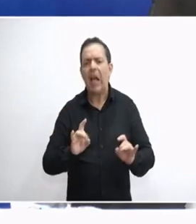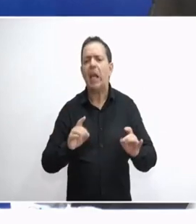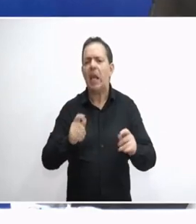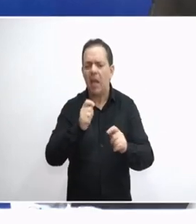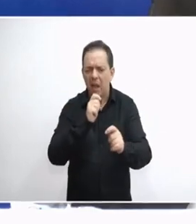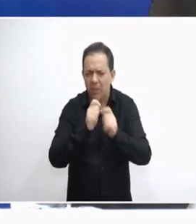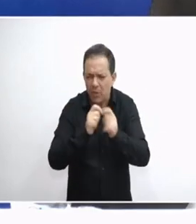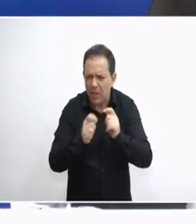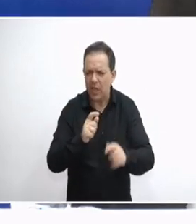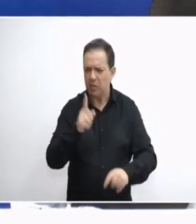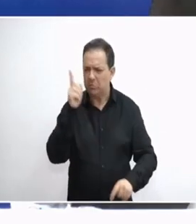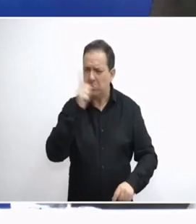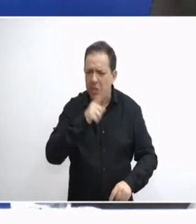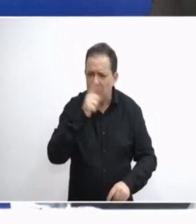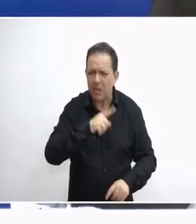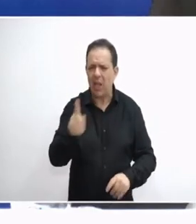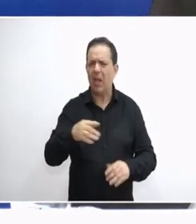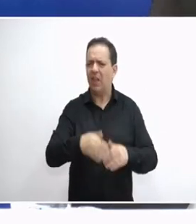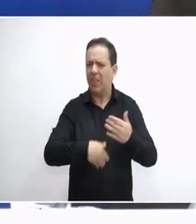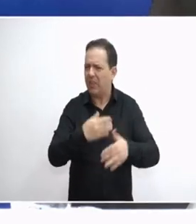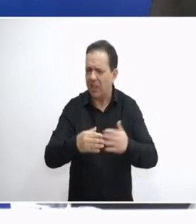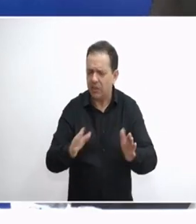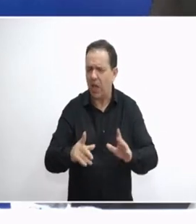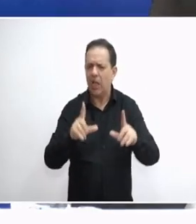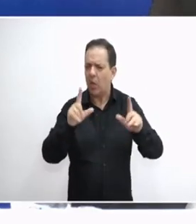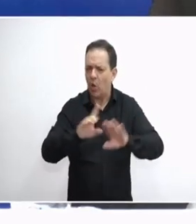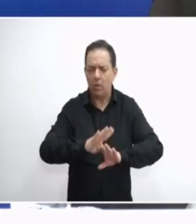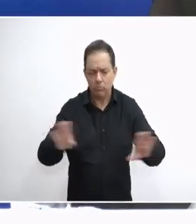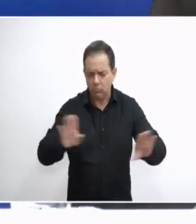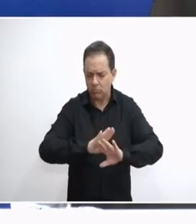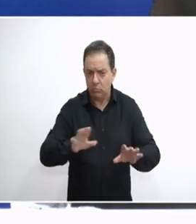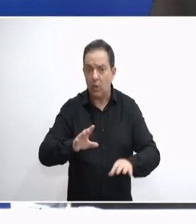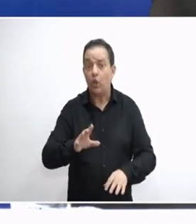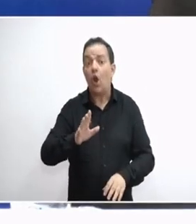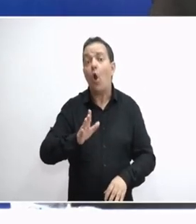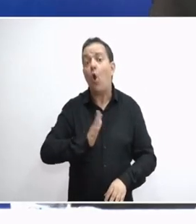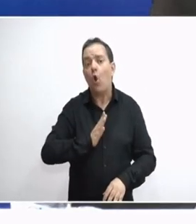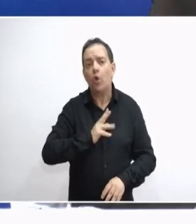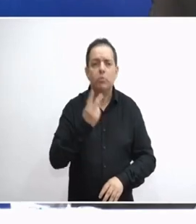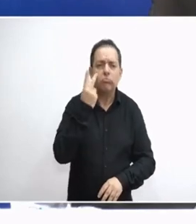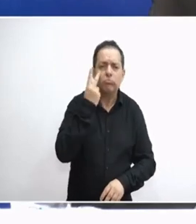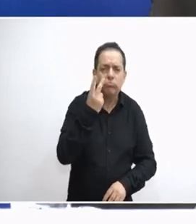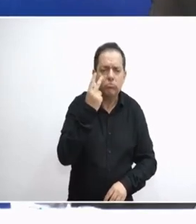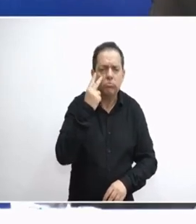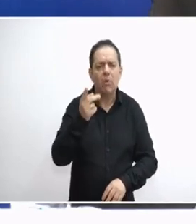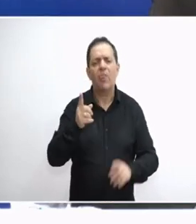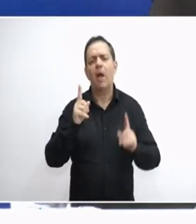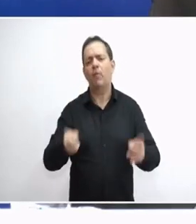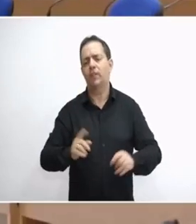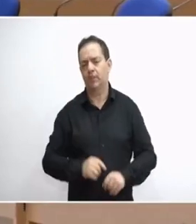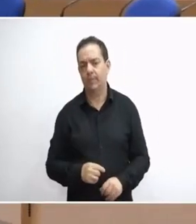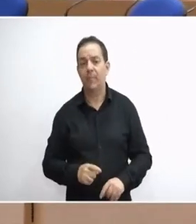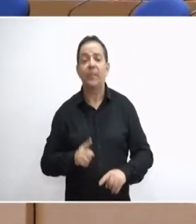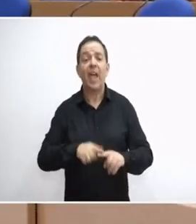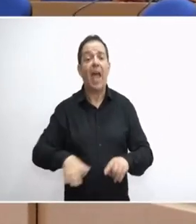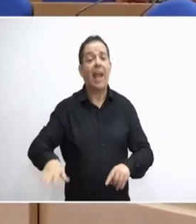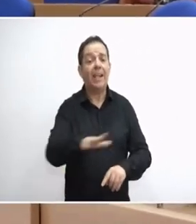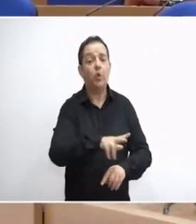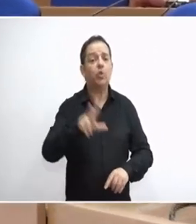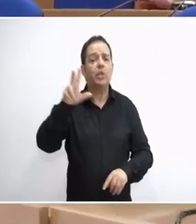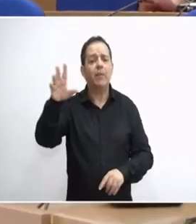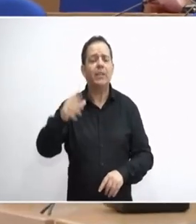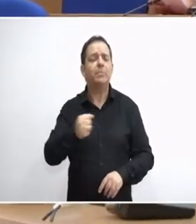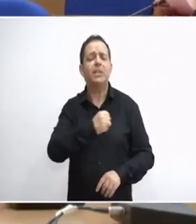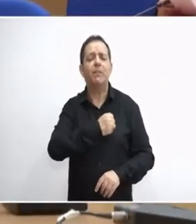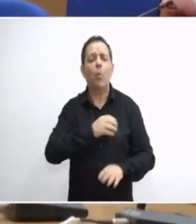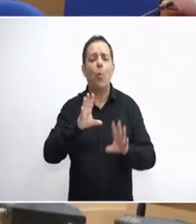κανένα ψεύδος, καμία σκηνή, καμία διαδικασία. Μόνο αυτό που είναι και ο κόσμος θα κρίνει. Ποια είναι η θέση της Ελλήνω Συνέλευσης για την